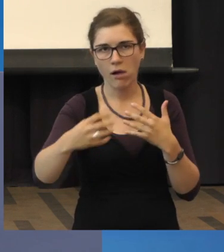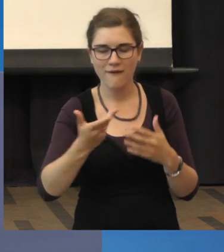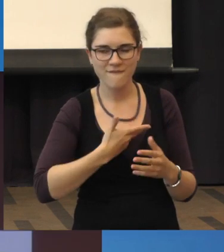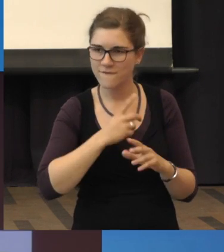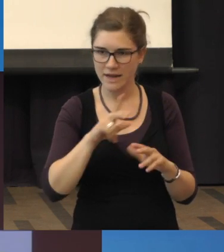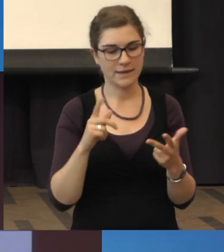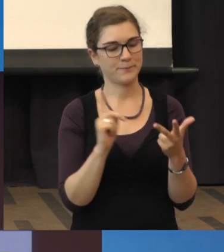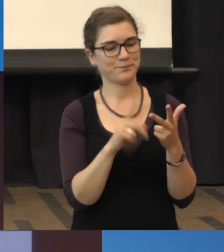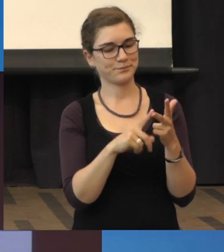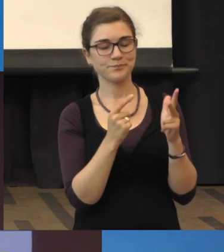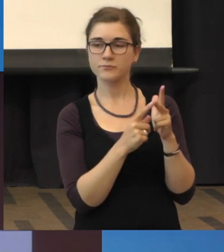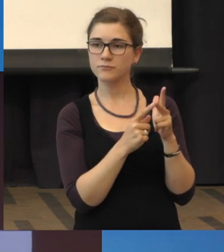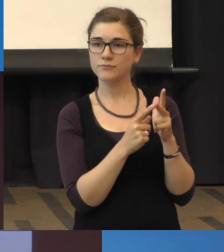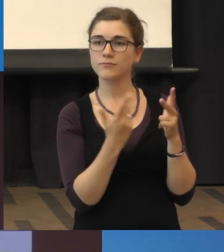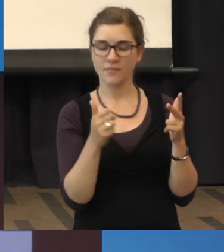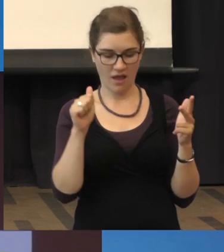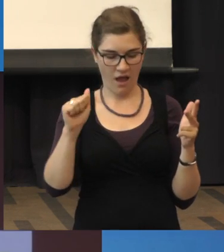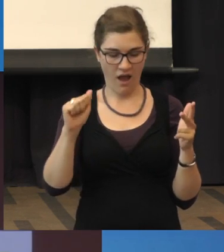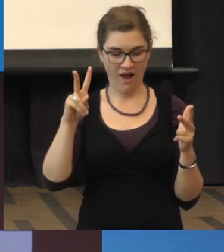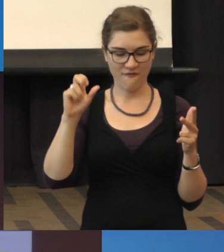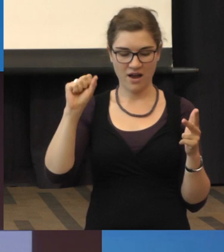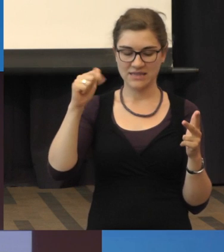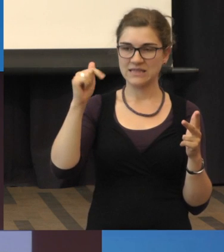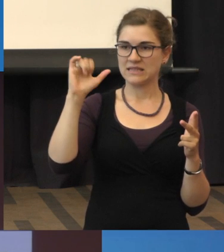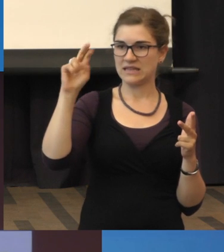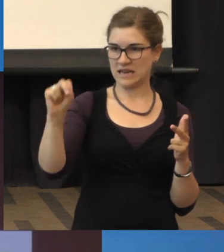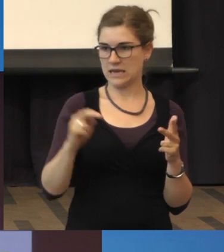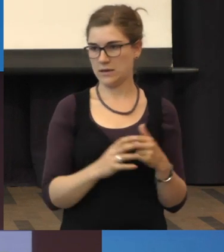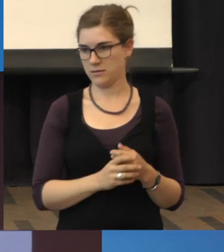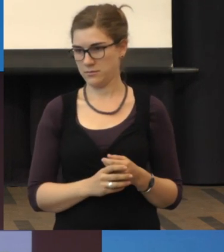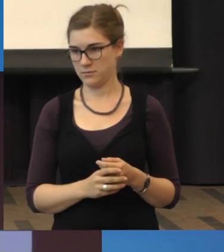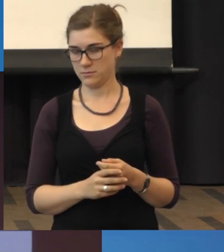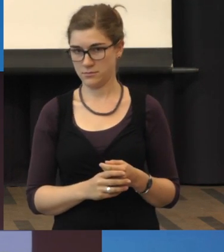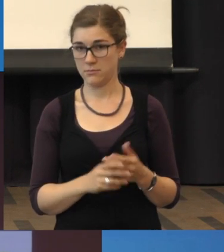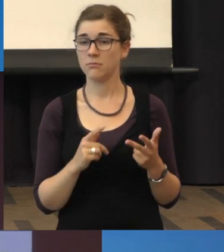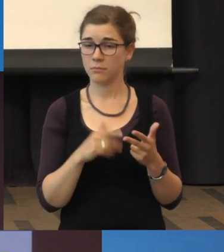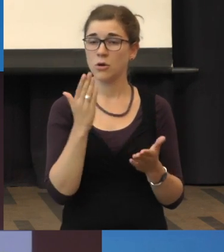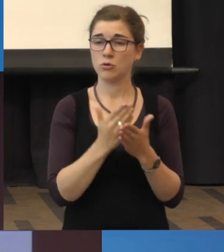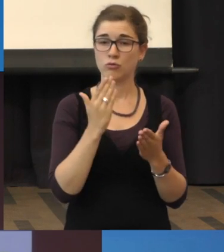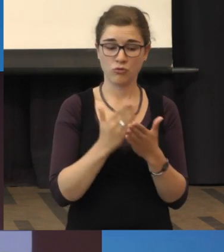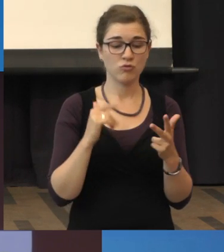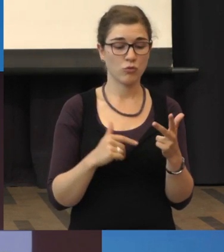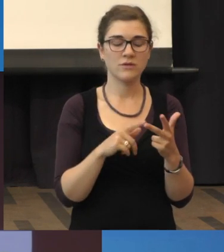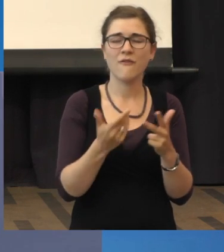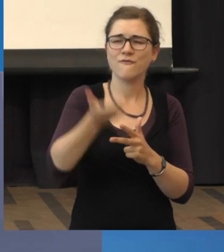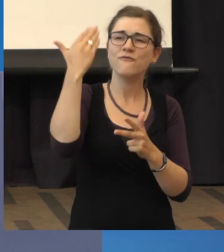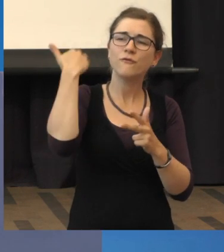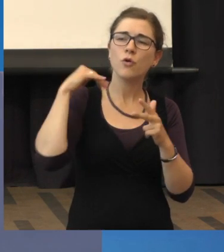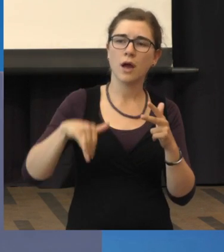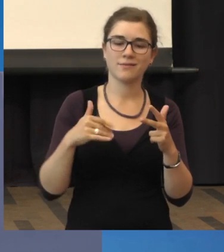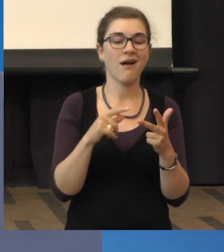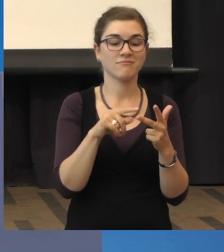Und das dritte, was ich da unten noch aufgeführt habe, das ist das Avastin. Und das Avastin, das gab es schon vor diesen anderen Medikamenten.